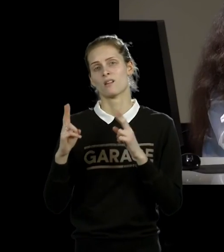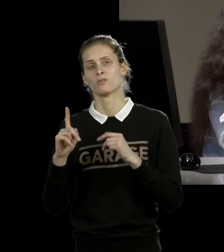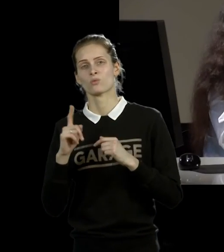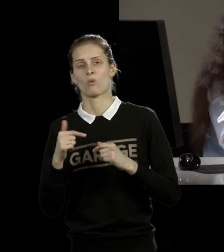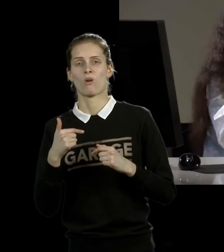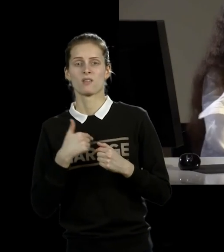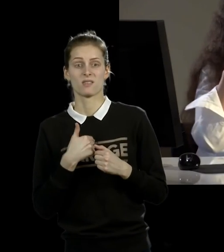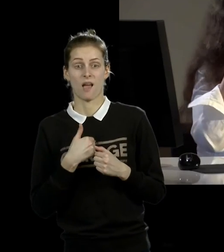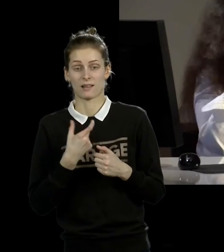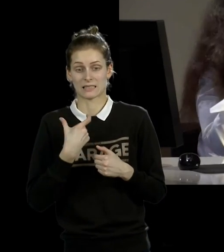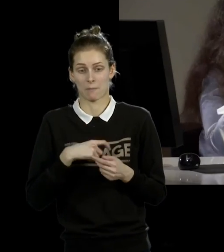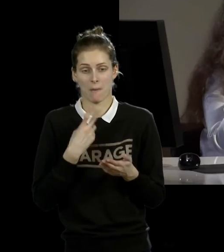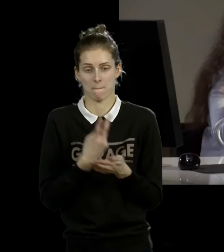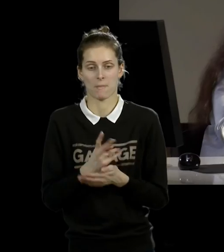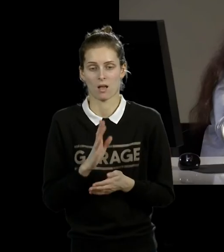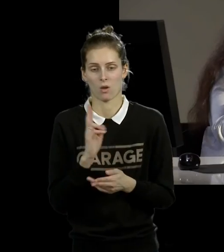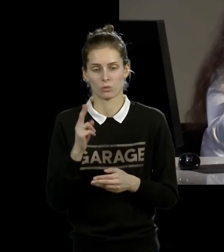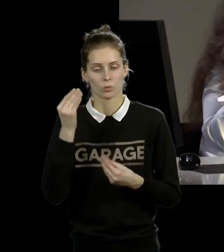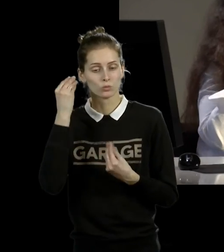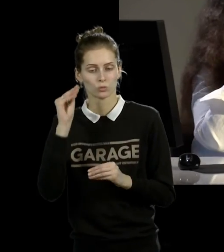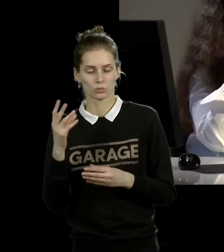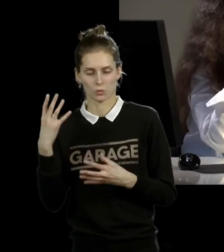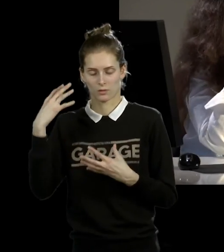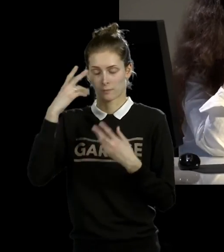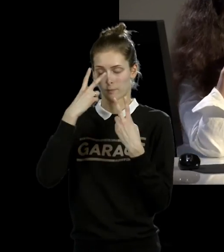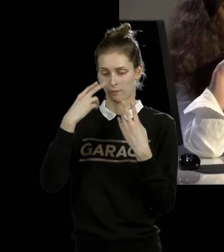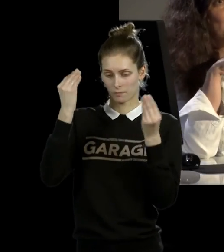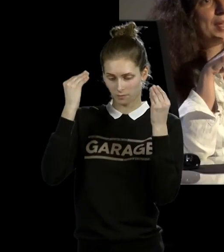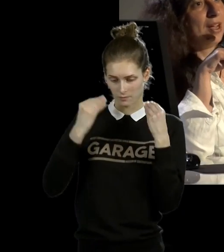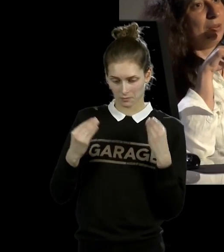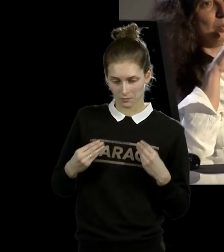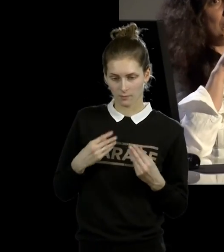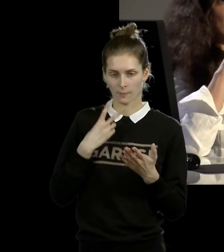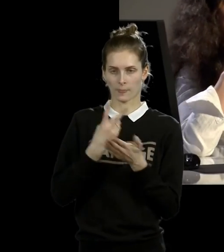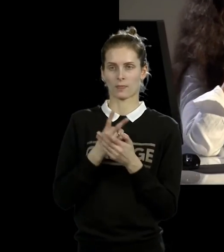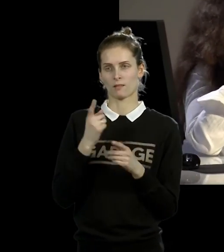рутина, это нечто старое, старомодное, условное,